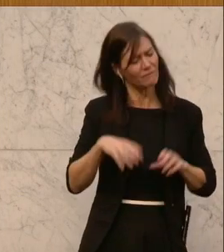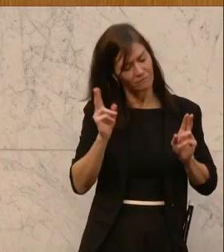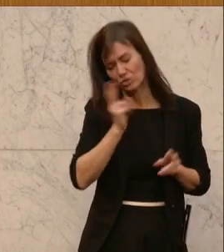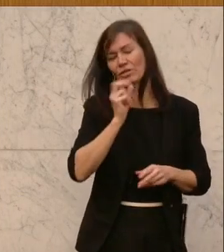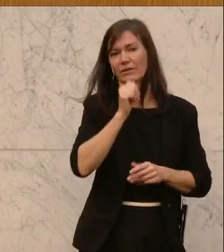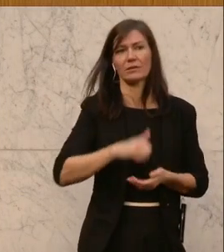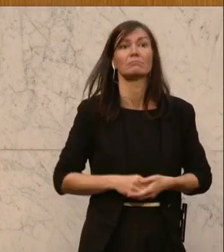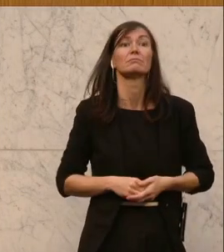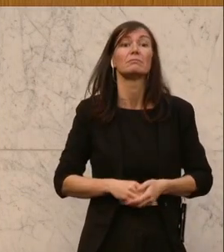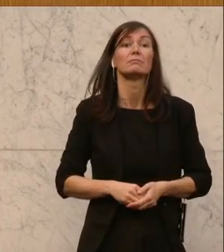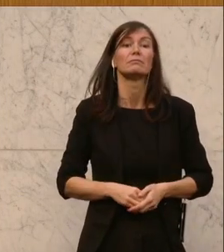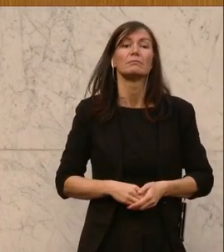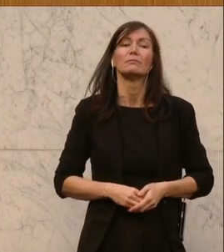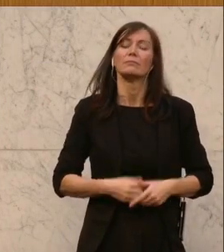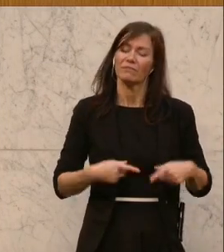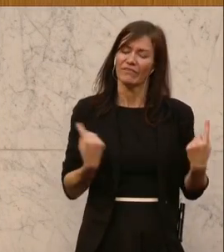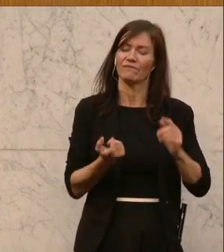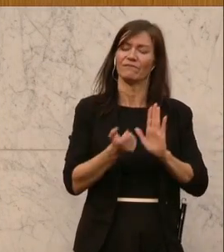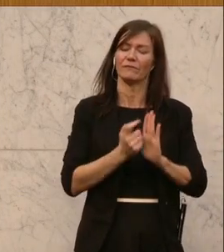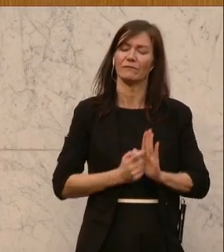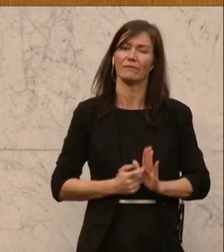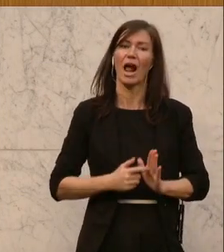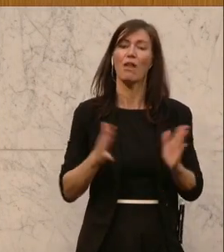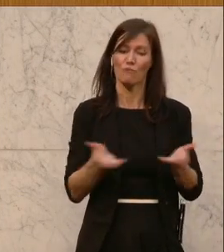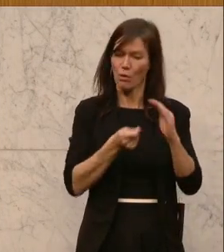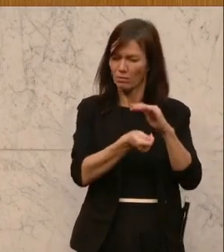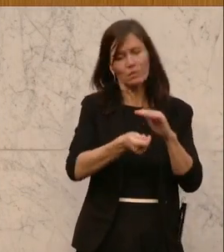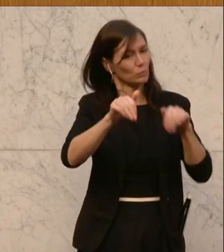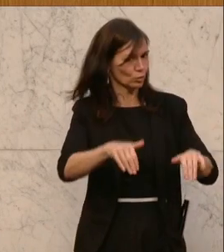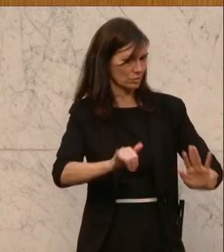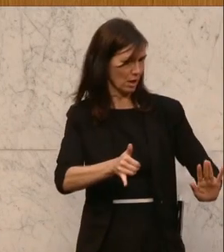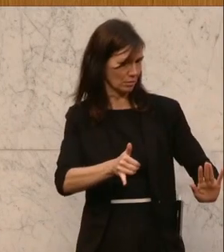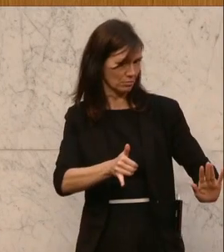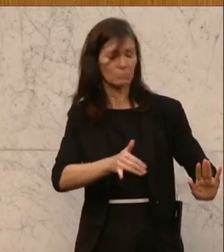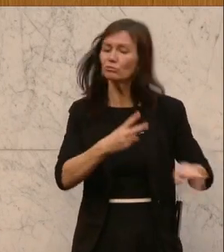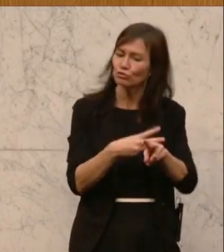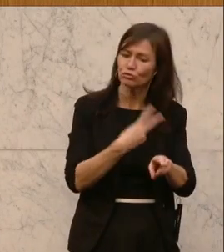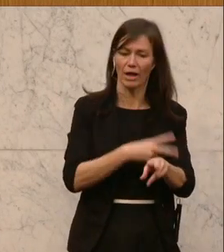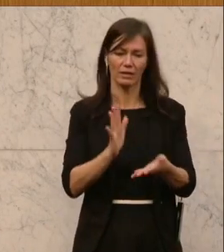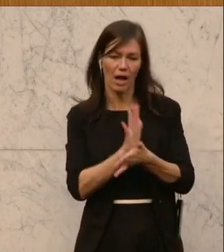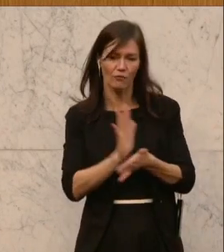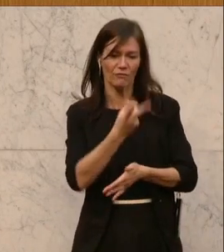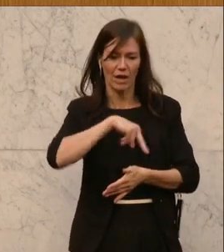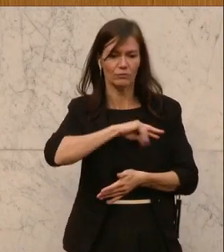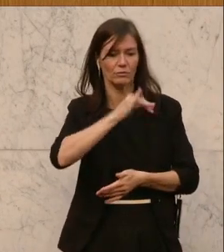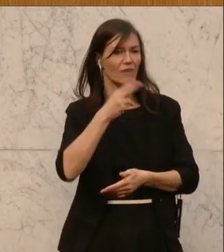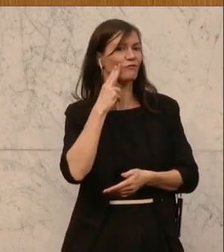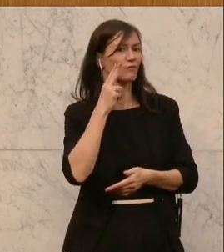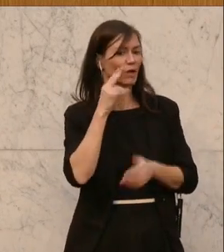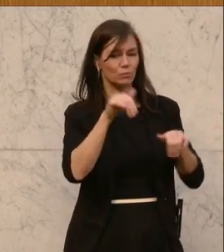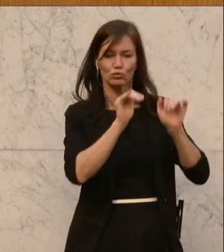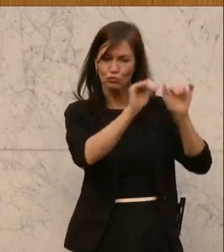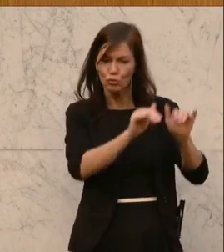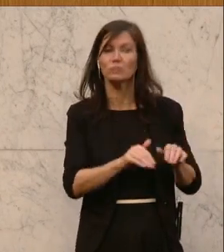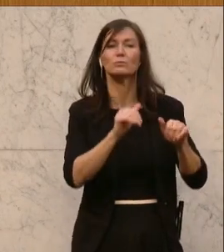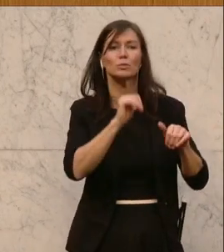Wir verlangen, dass Förderungen, die es natürlich geben muss, und es ist die staatliche Aufgabe, Unternehmen zu schützen, dass sie